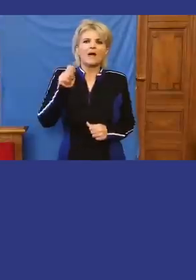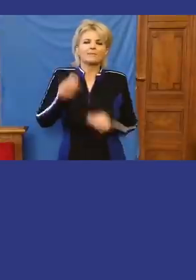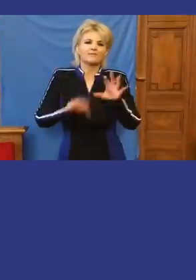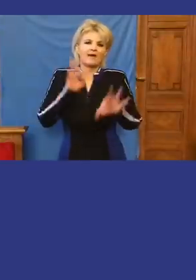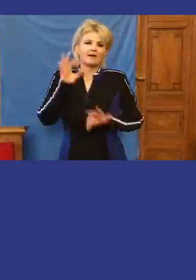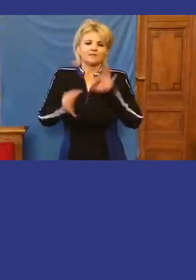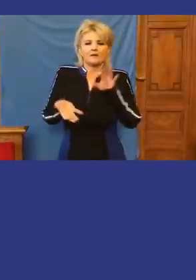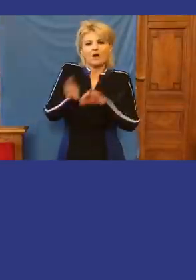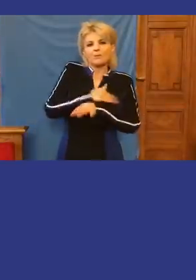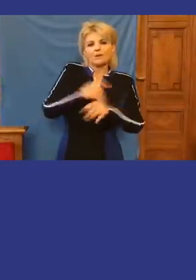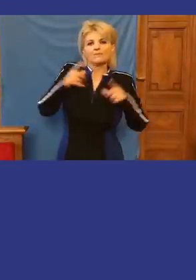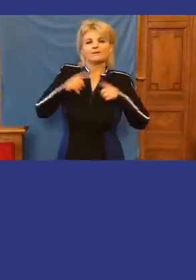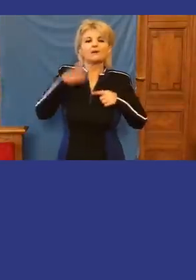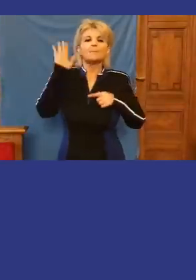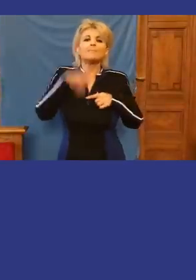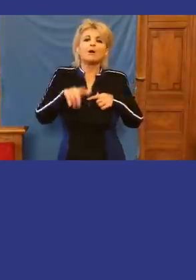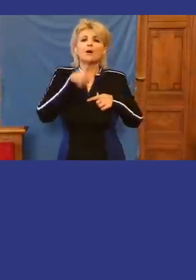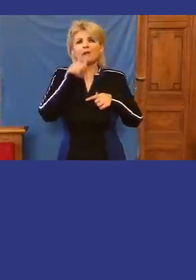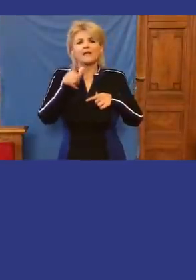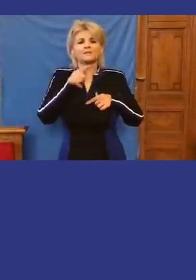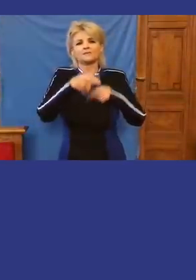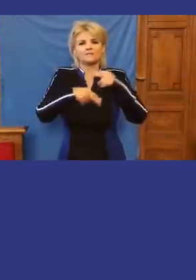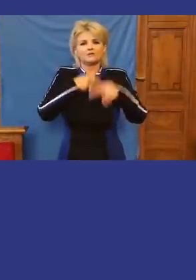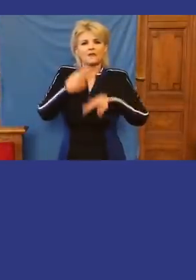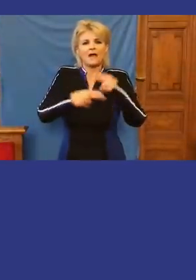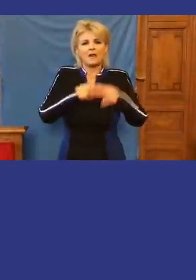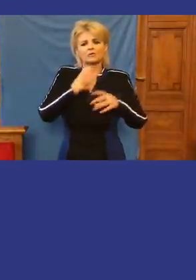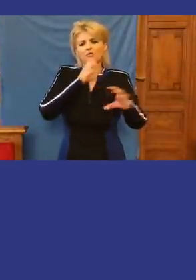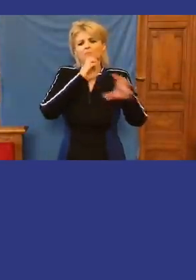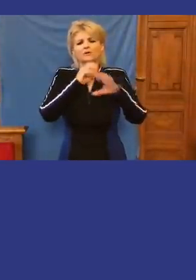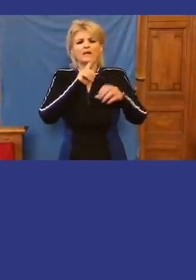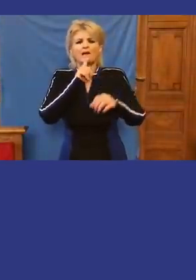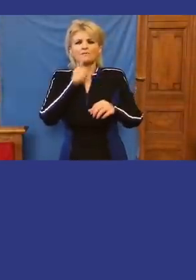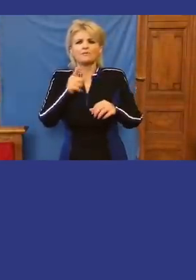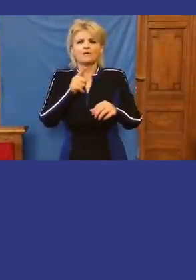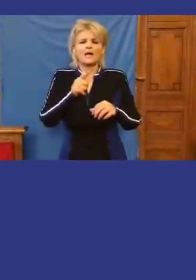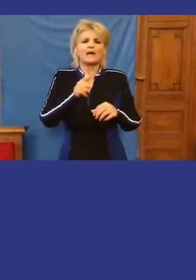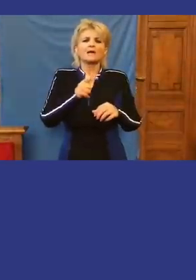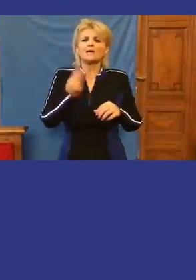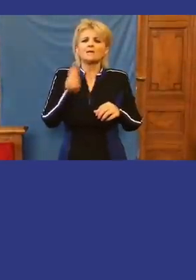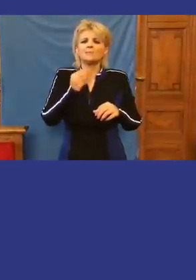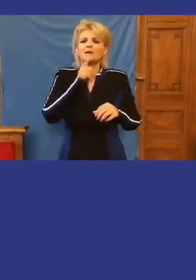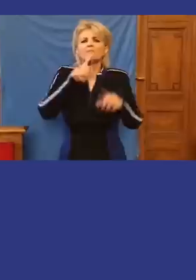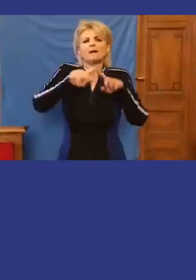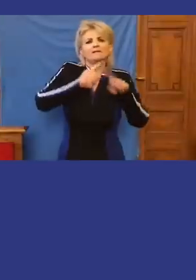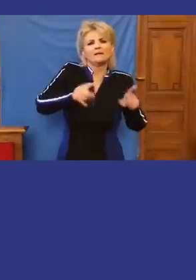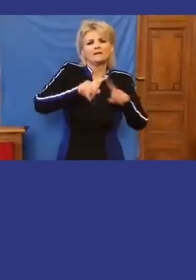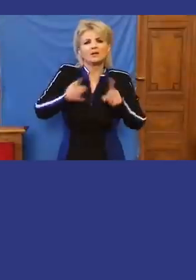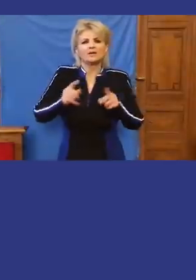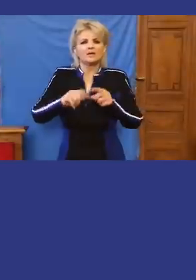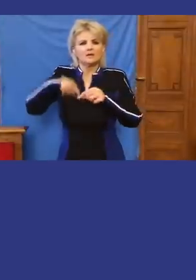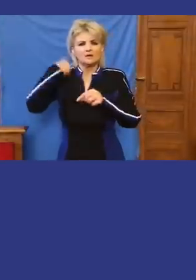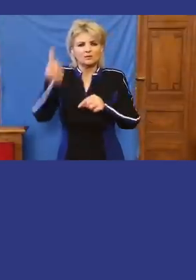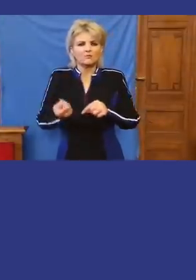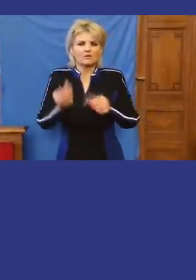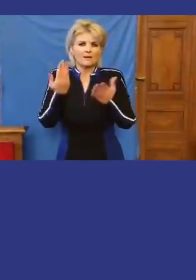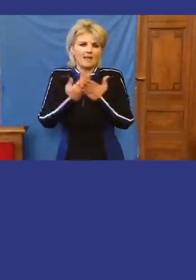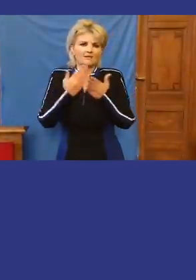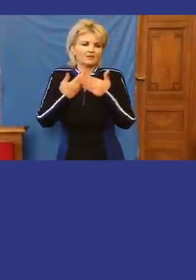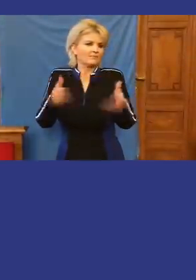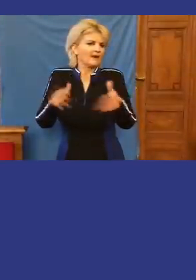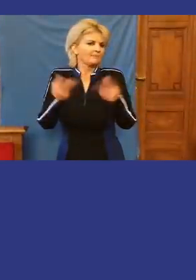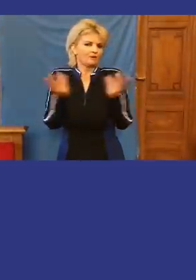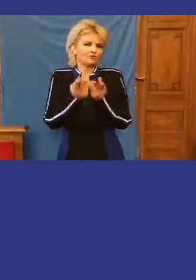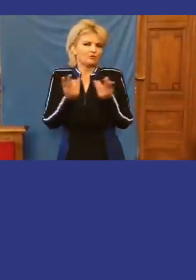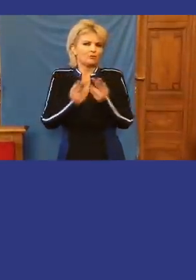vártuk azt, hogy majd fognak jönni vizsgálatok, majd kommunikálni fogják, hogy ez miért, és meg fogják tiltani, hogy a jövőben előfordulhasson bármi